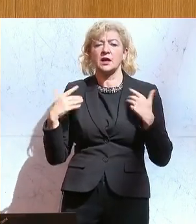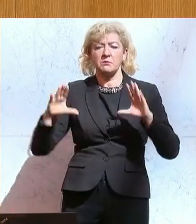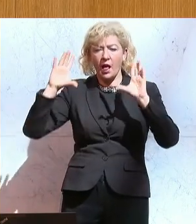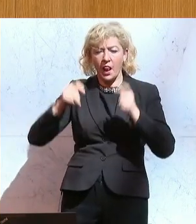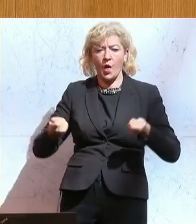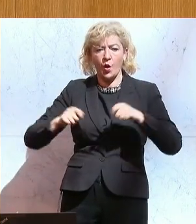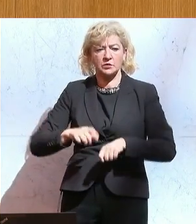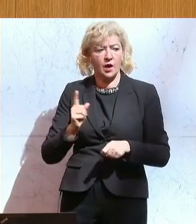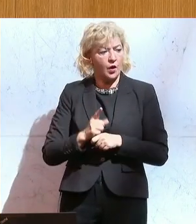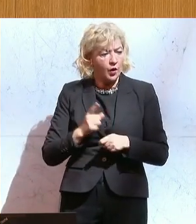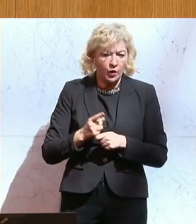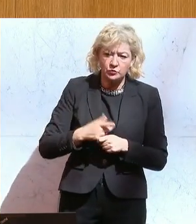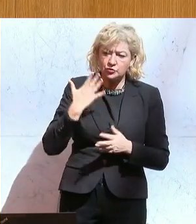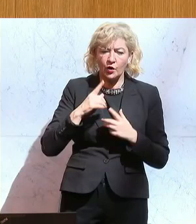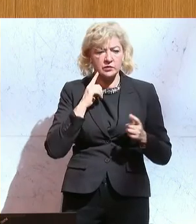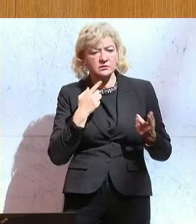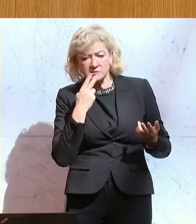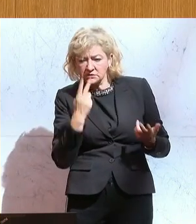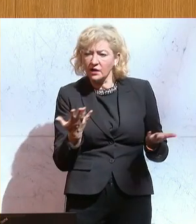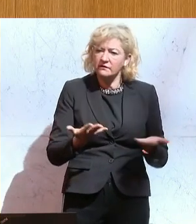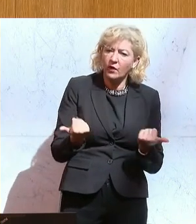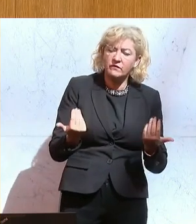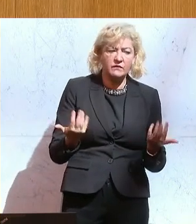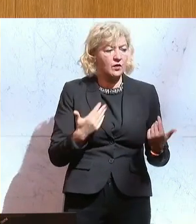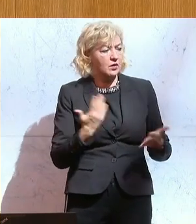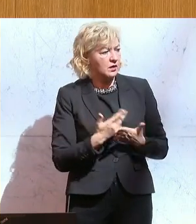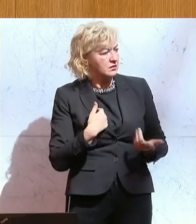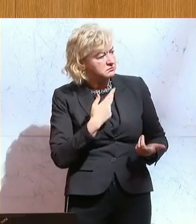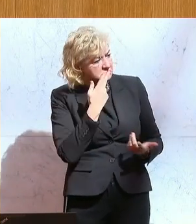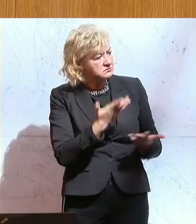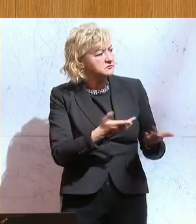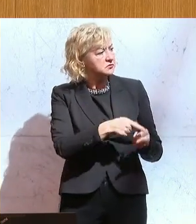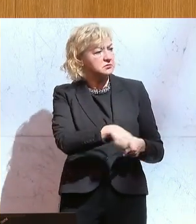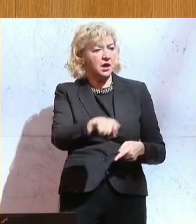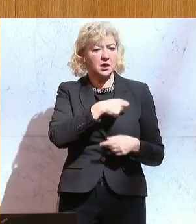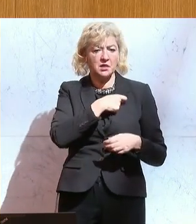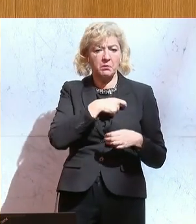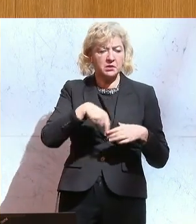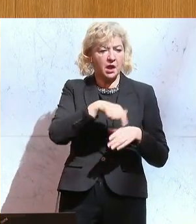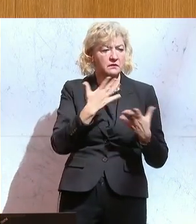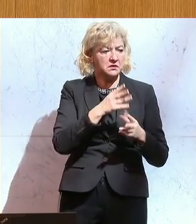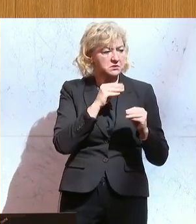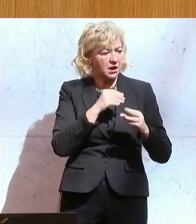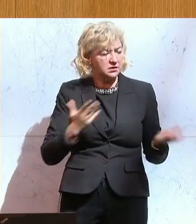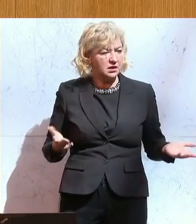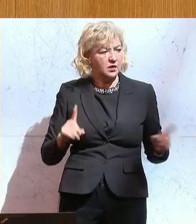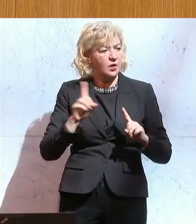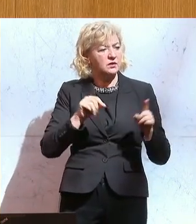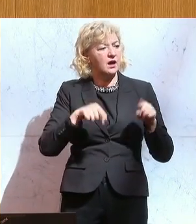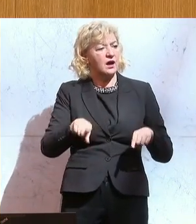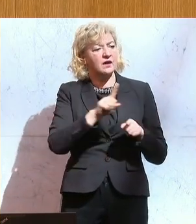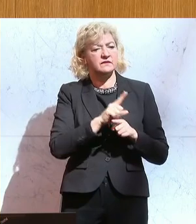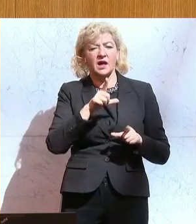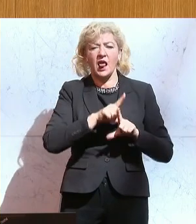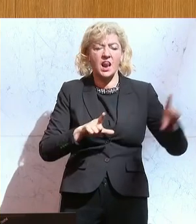freut, dann vermisse ich hier Ihre Kritik, auch innerparteilich, meine sehr geehrten Damen und Herren. Was der Herr Miesig alles als Hass der Fressen der